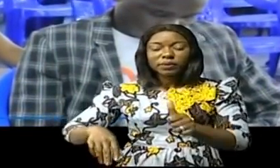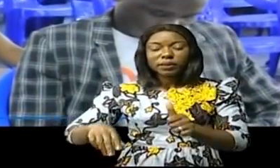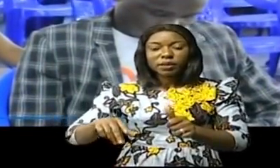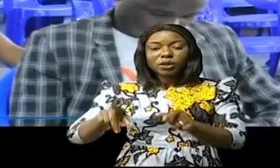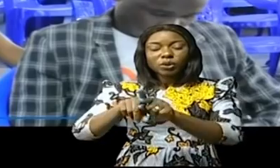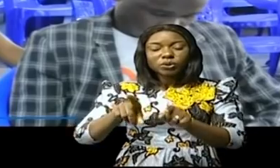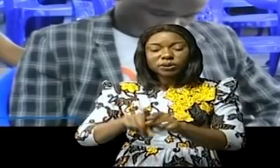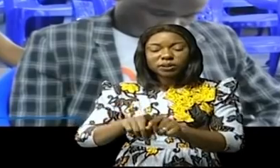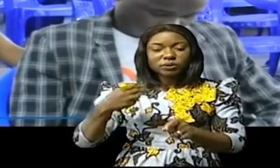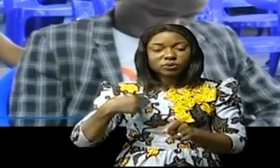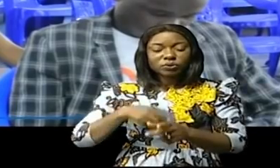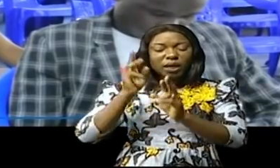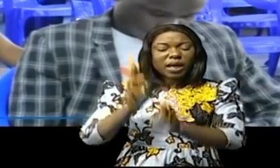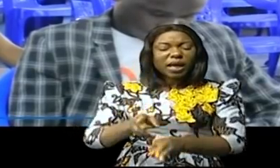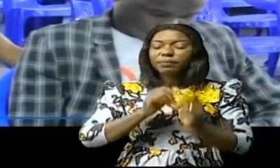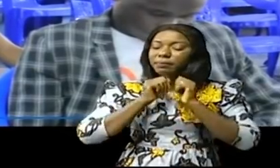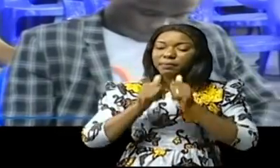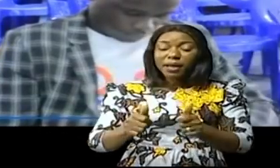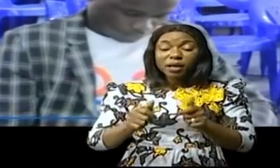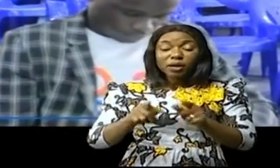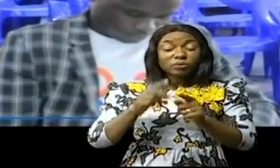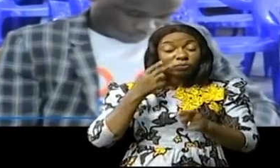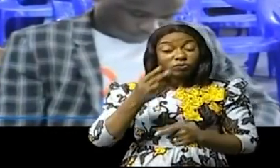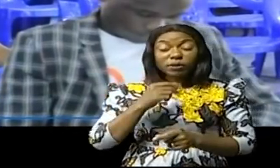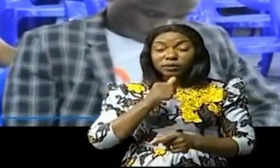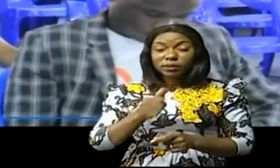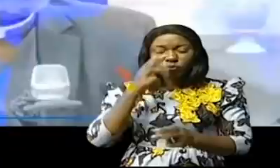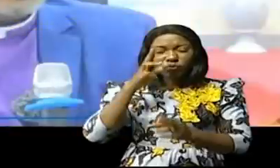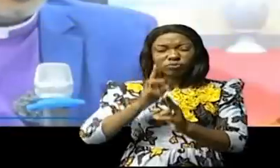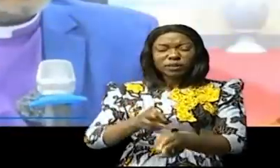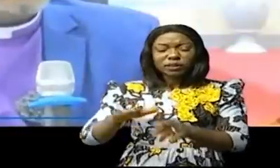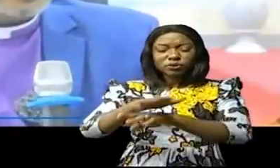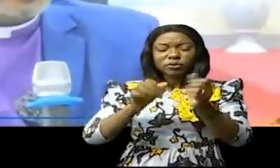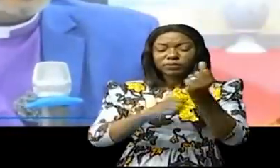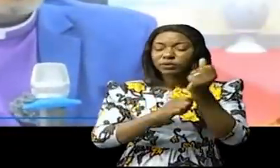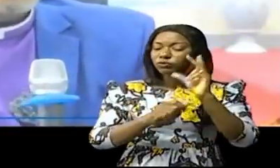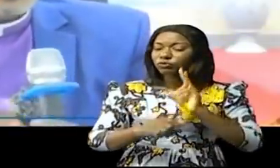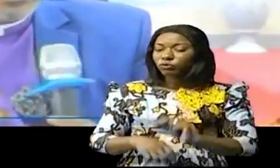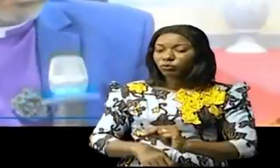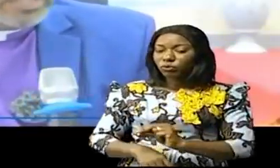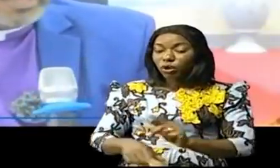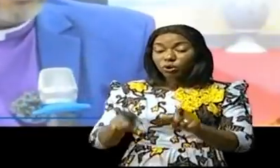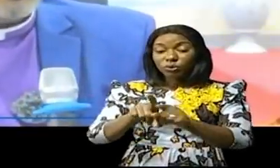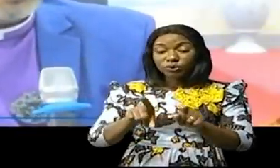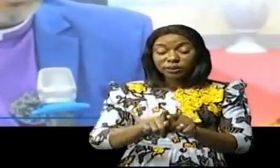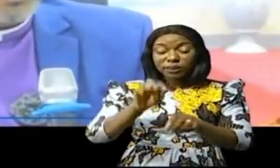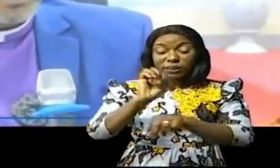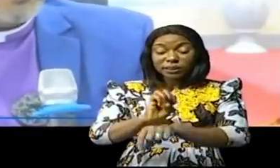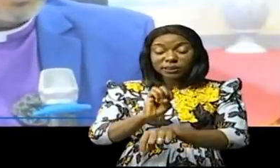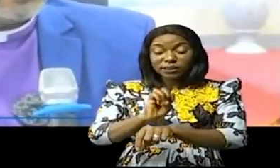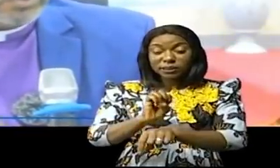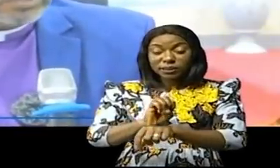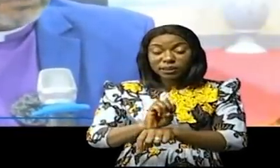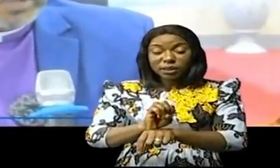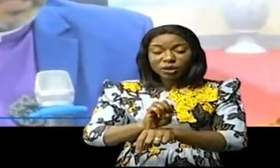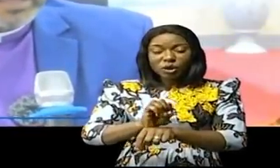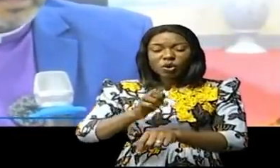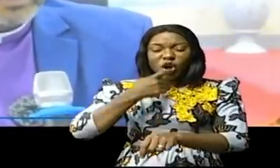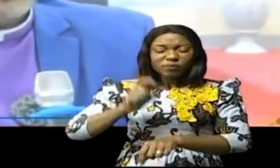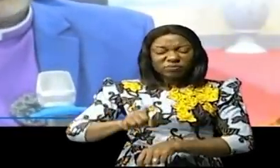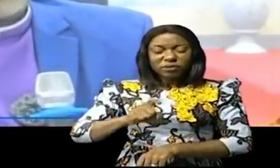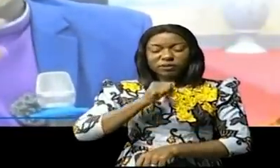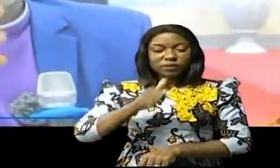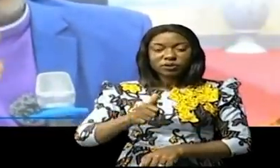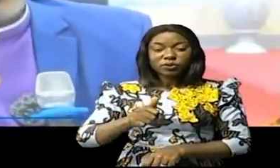nous n'avons pas d'armes. Des armes qui se voient pour tirer sur les gens comme les autres. Les Églises n'obligent personne.